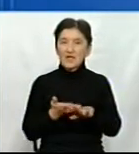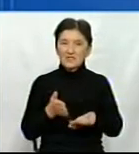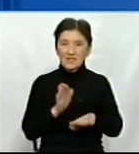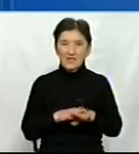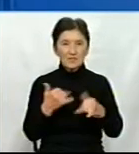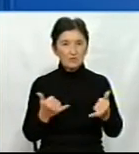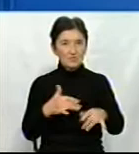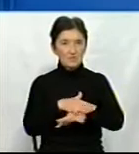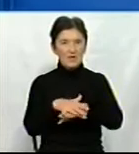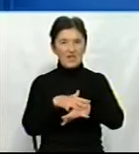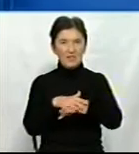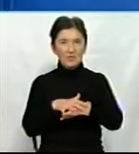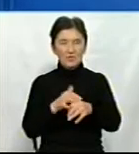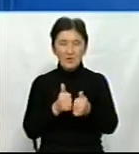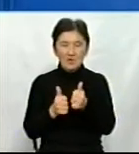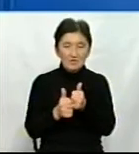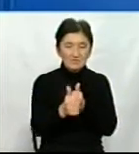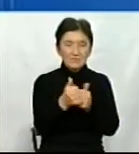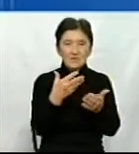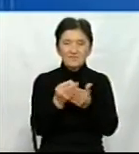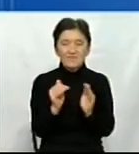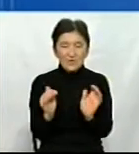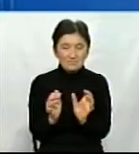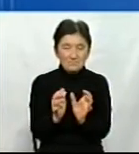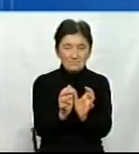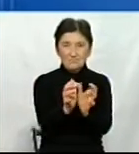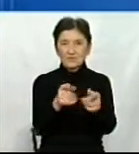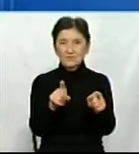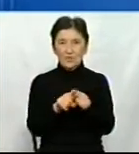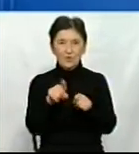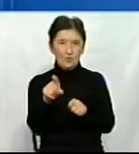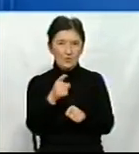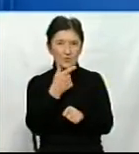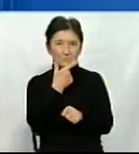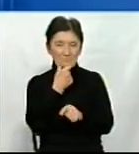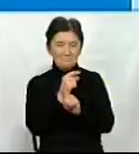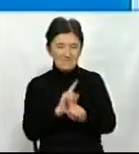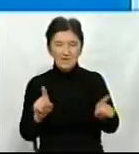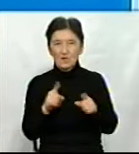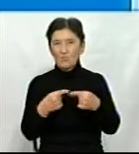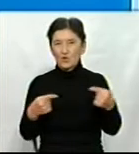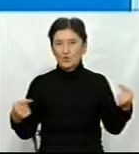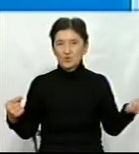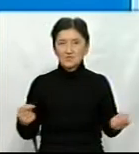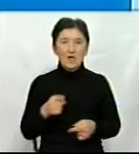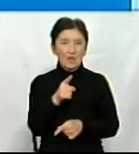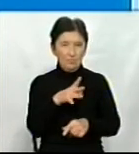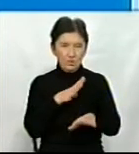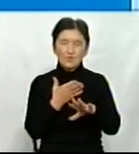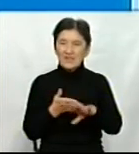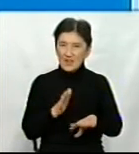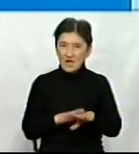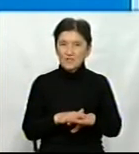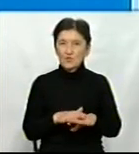вийти на ринок і завоювати свою маленьку невелику нішу, саме з такою крафтовою продукцією, як у вас? І чи було це для вас складно?